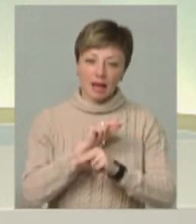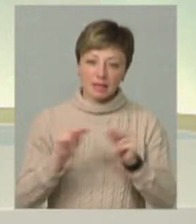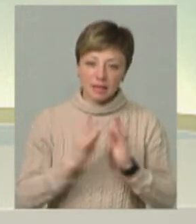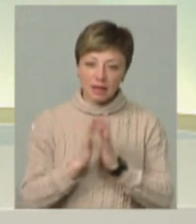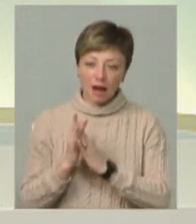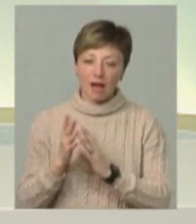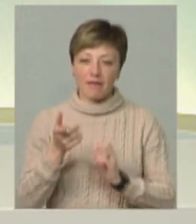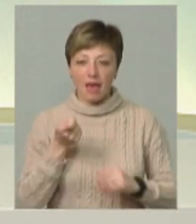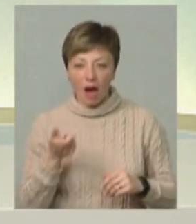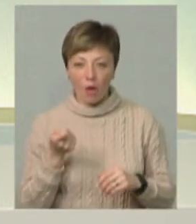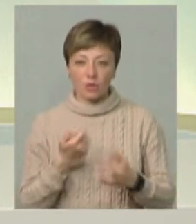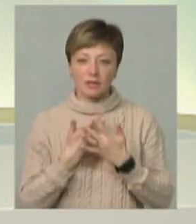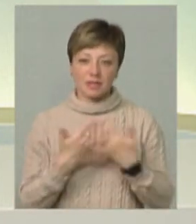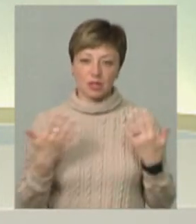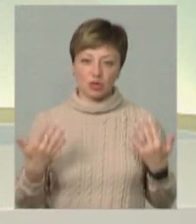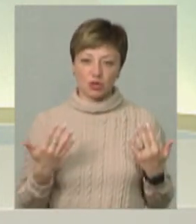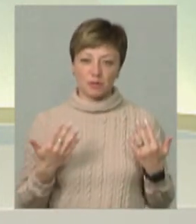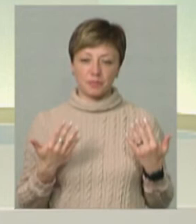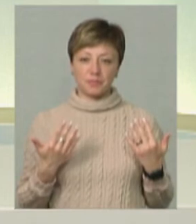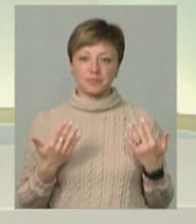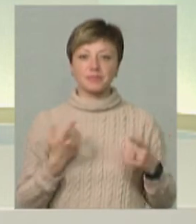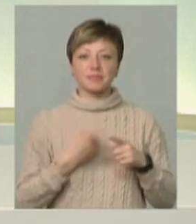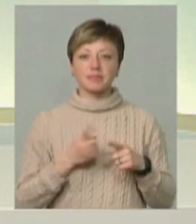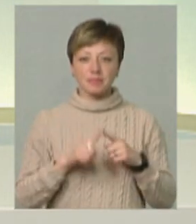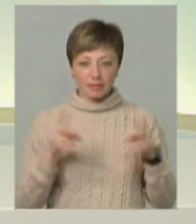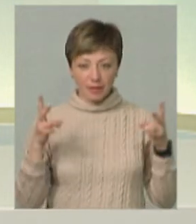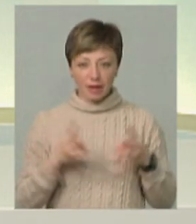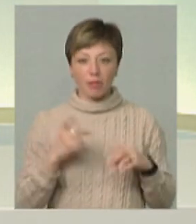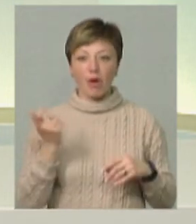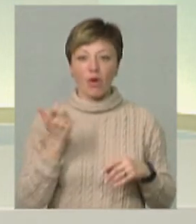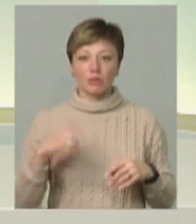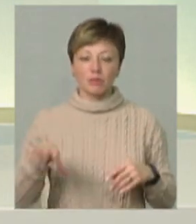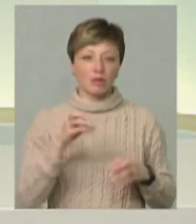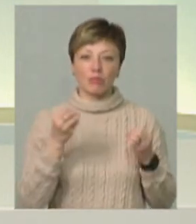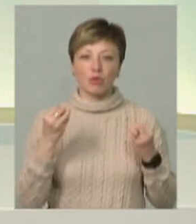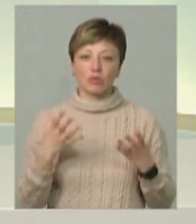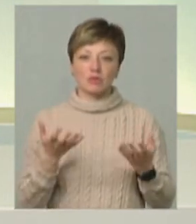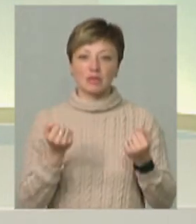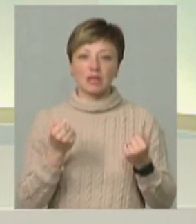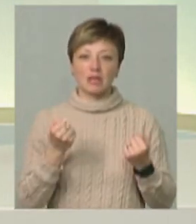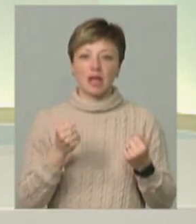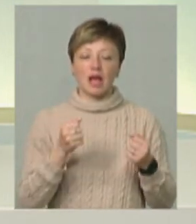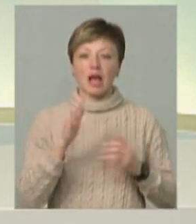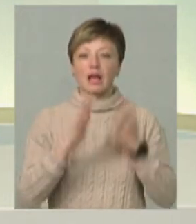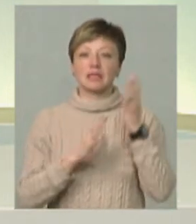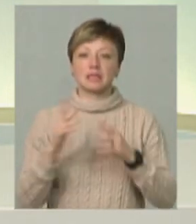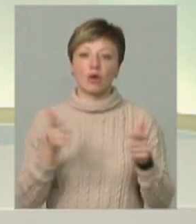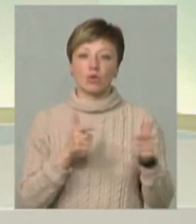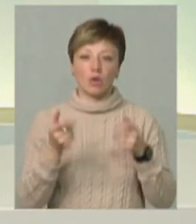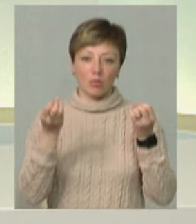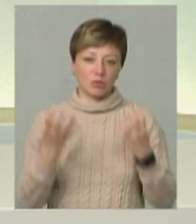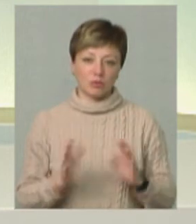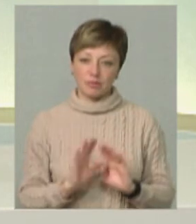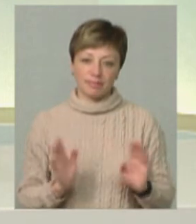і все інше. Це треба також загосподарити. Тобто не просто взяти ліс заготовити, бо це найпростіше.